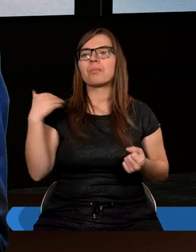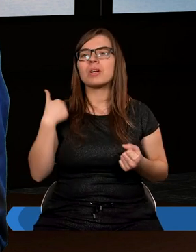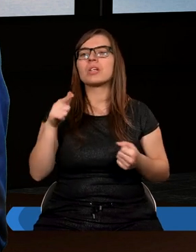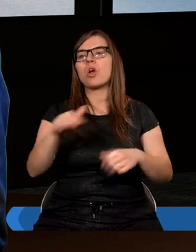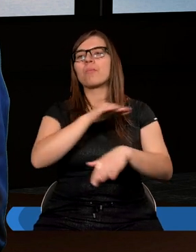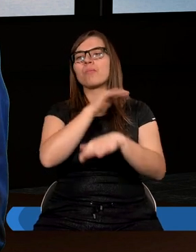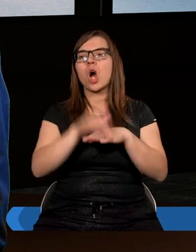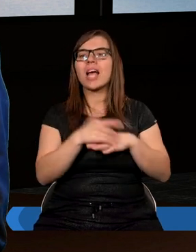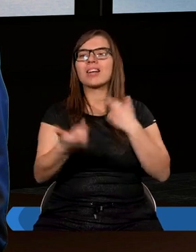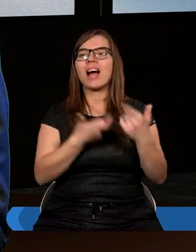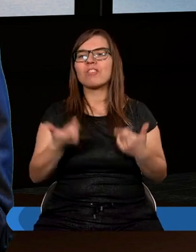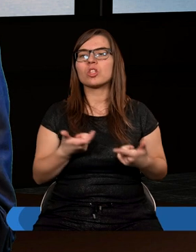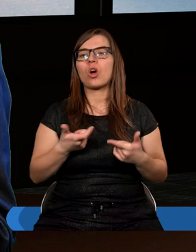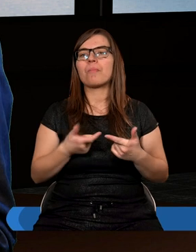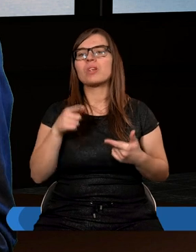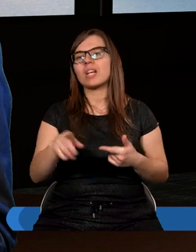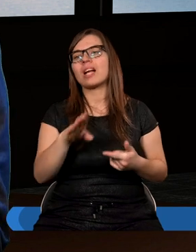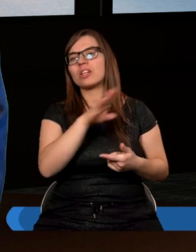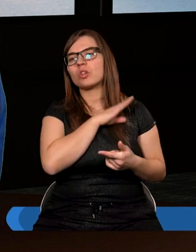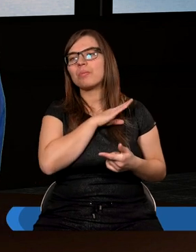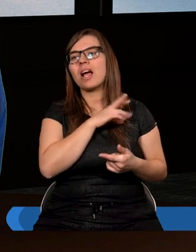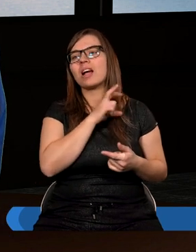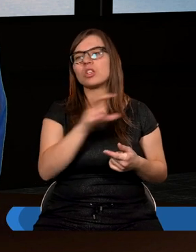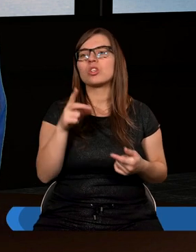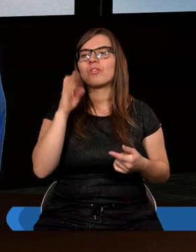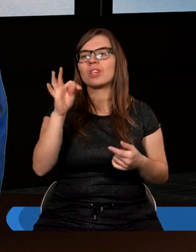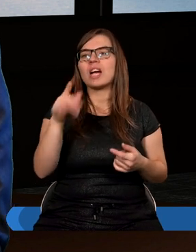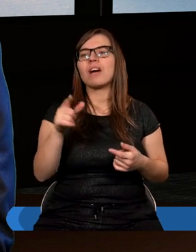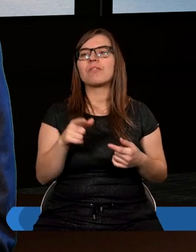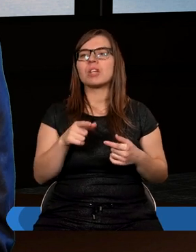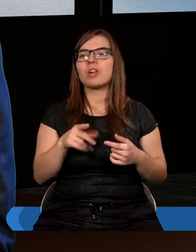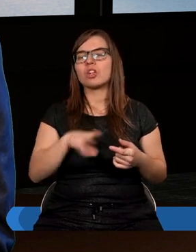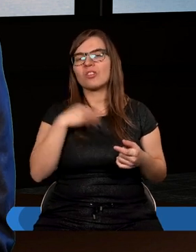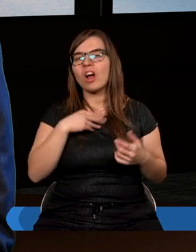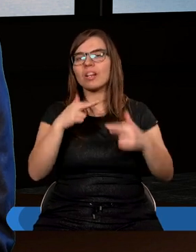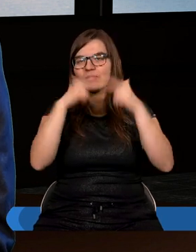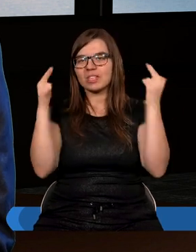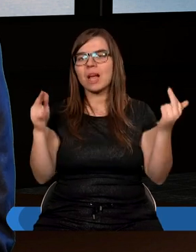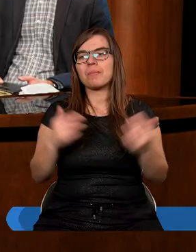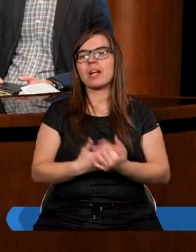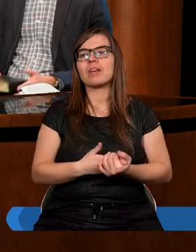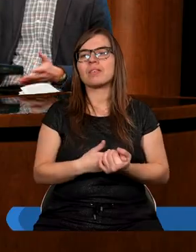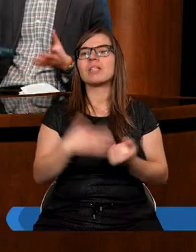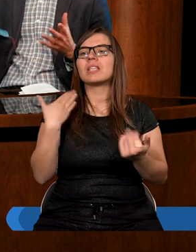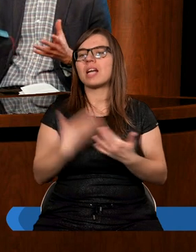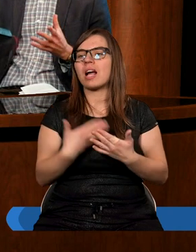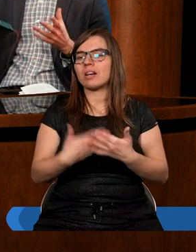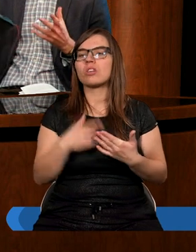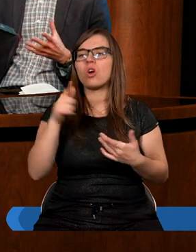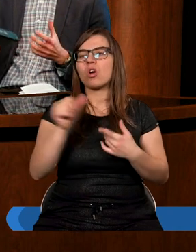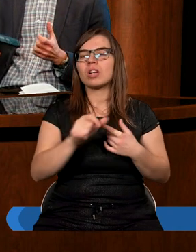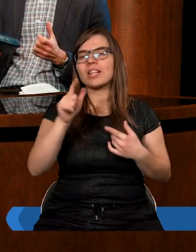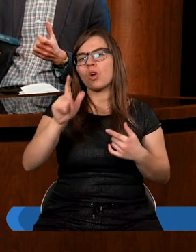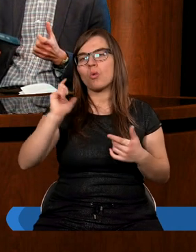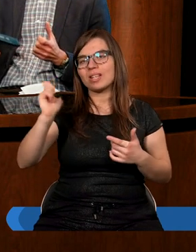pojednawcza służba Chrystusa to jest śmierć plus Jego służba w świątyni niebieskiej. I dlatego On jest tą